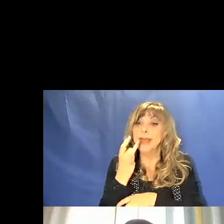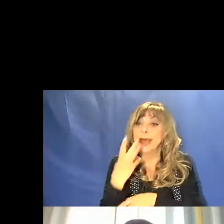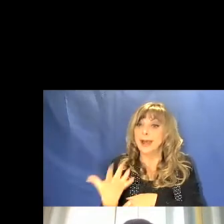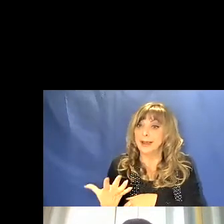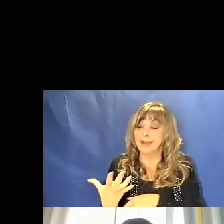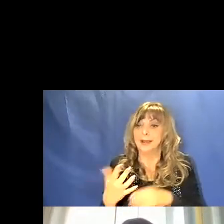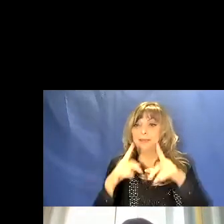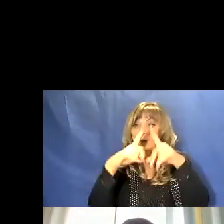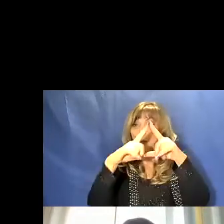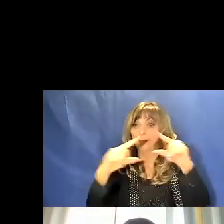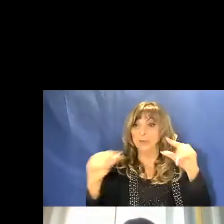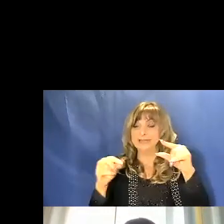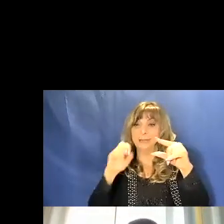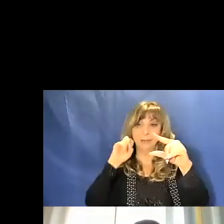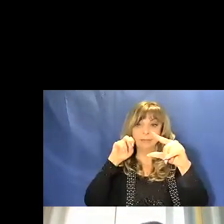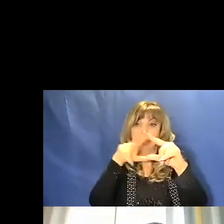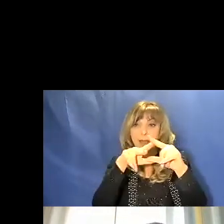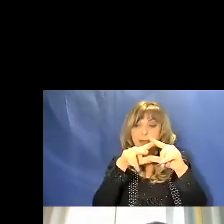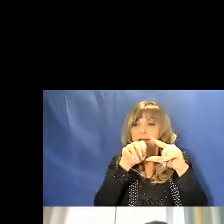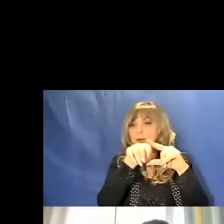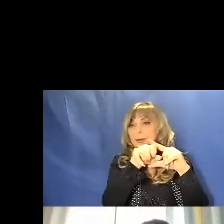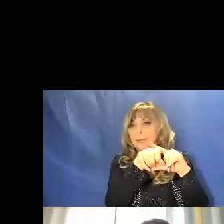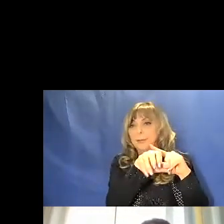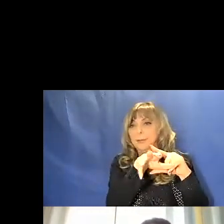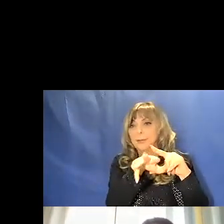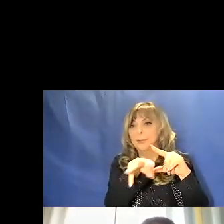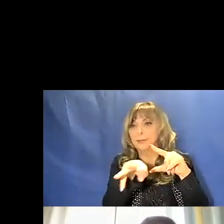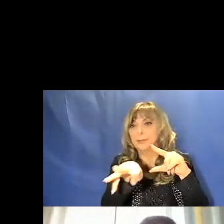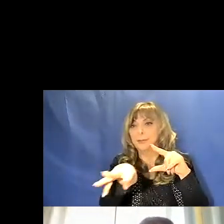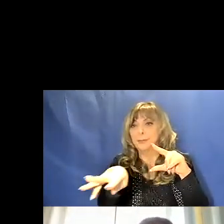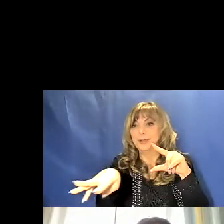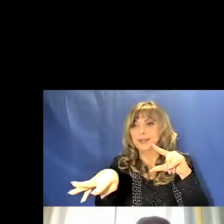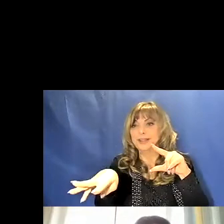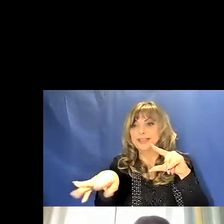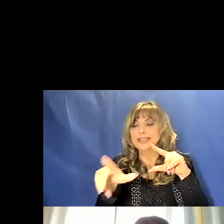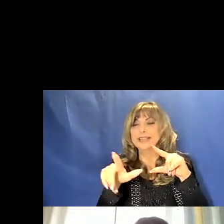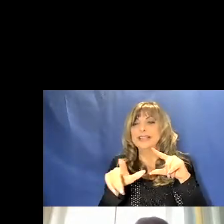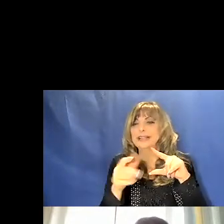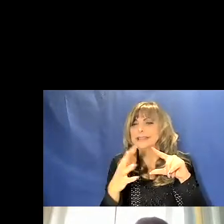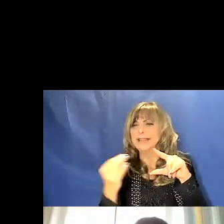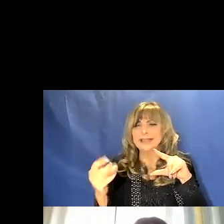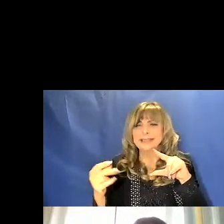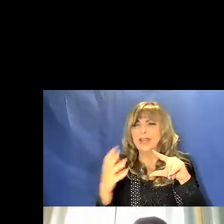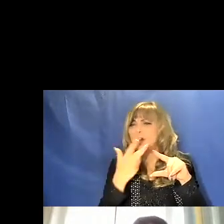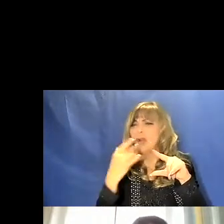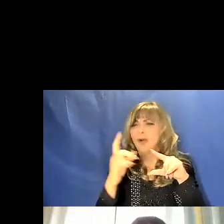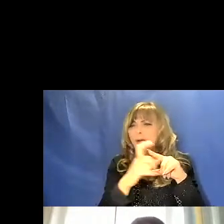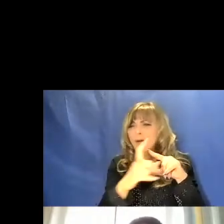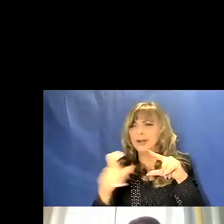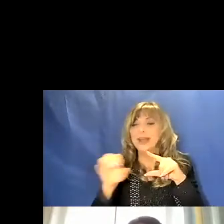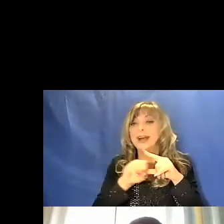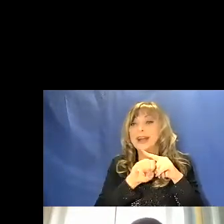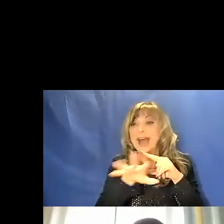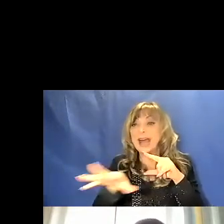passa attraverso un prisma di vetro si scompone in una serie ordinata di raggi